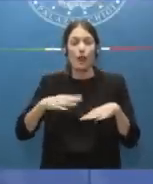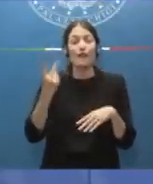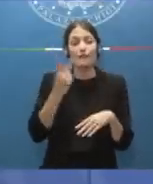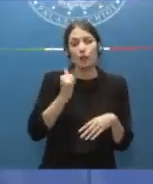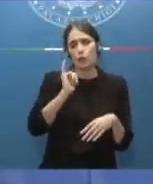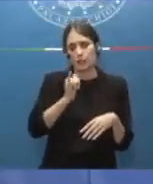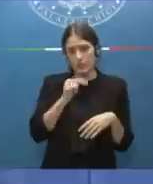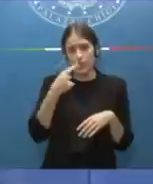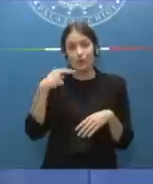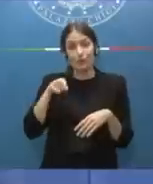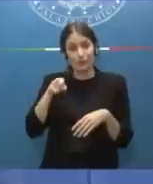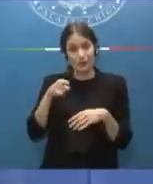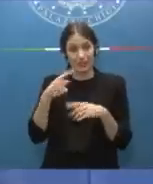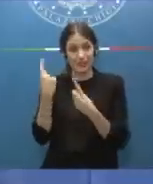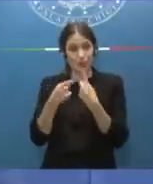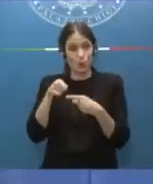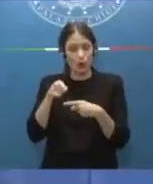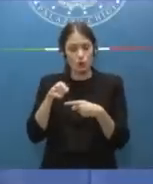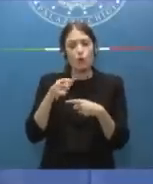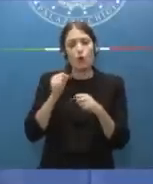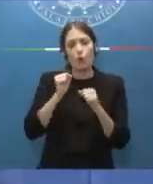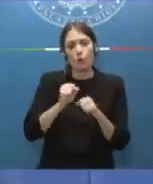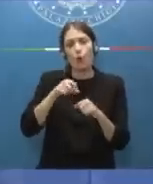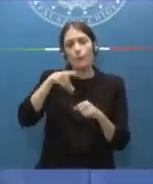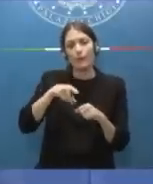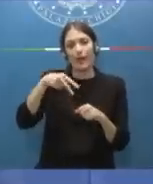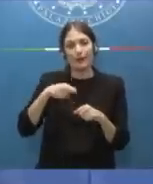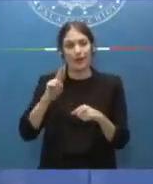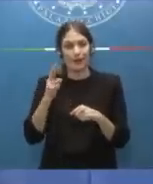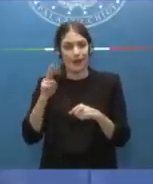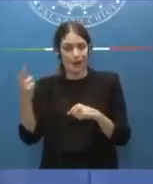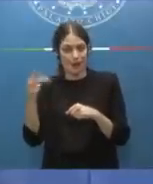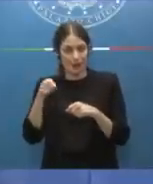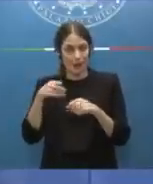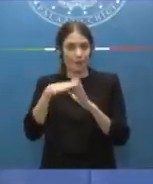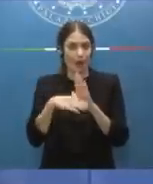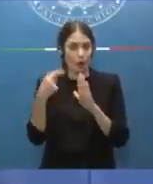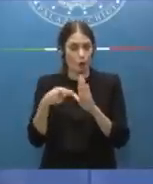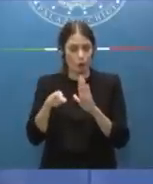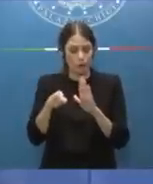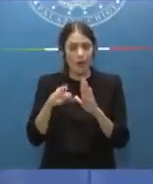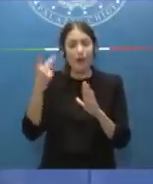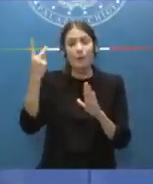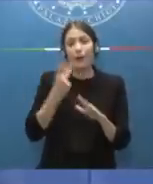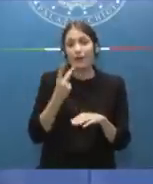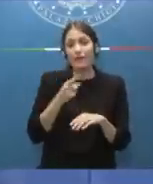del PNRR. Però nelle